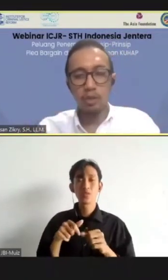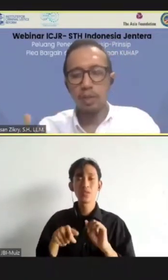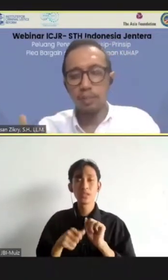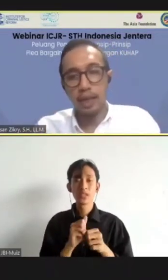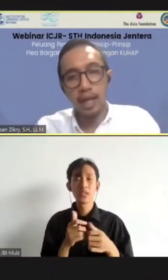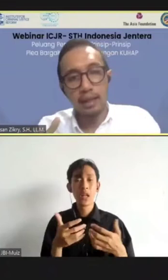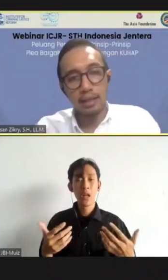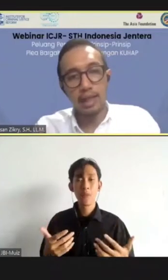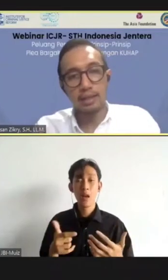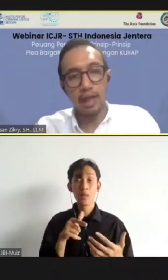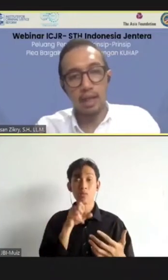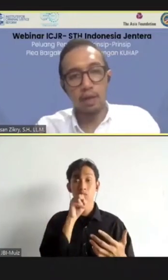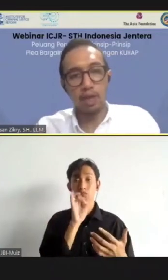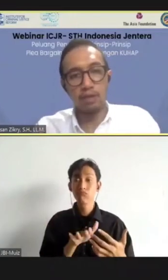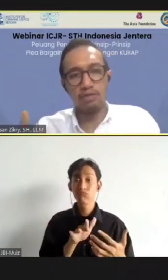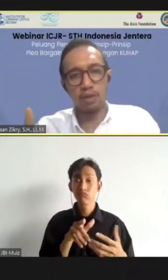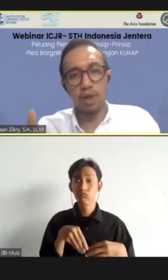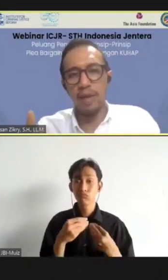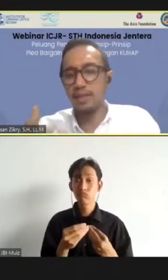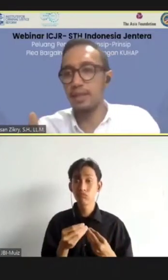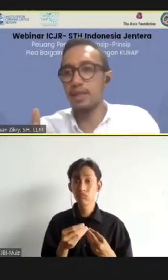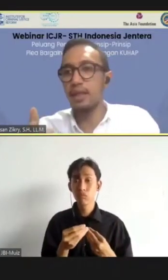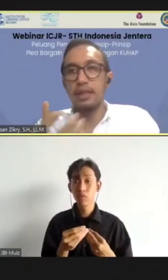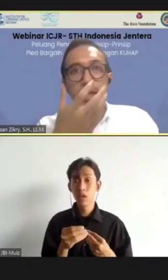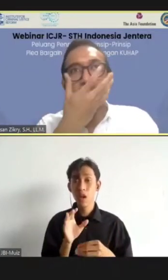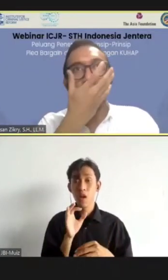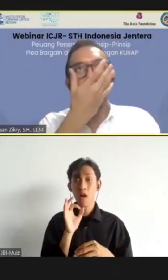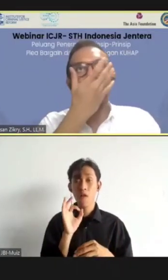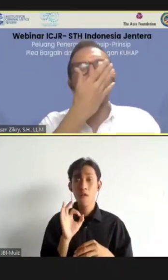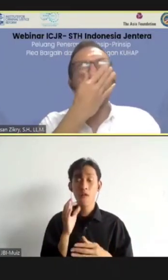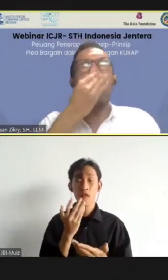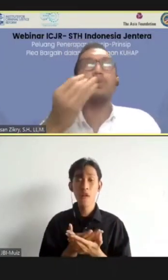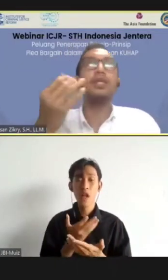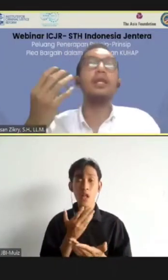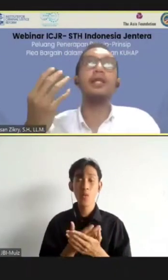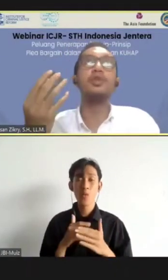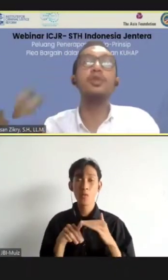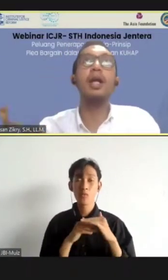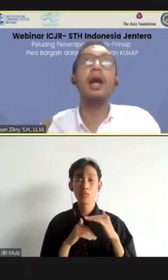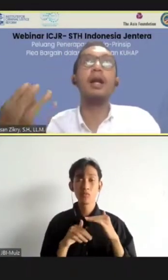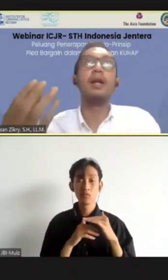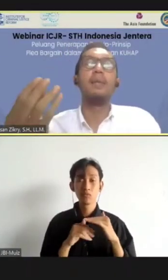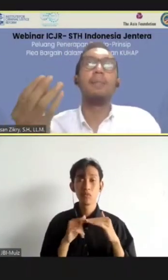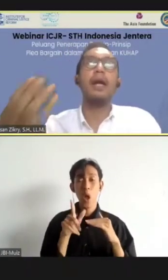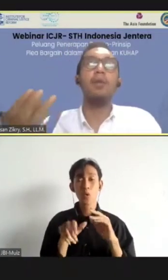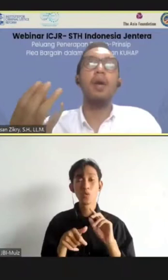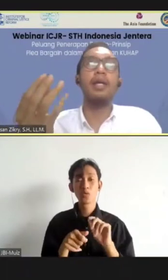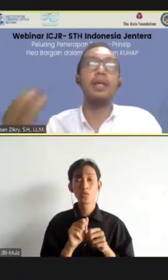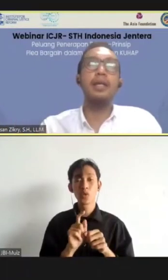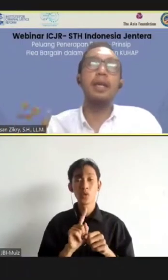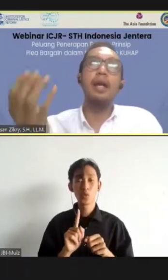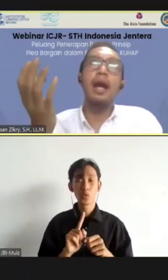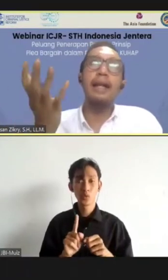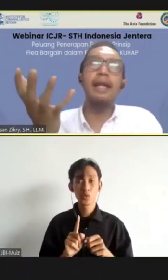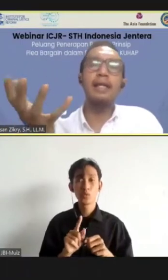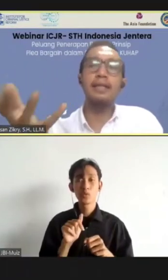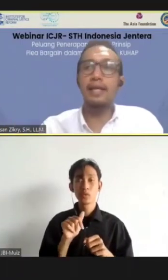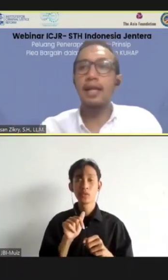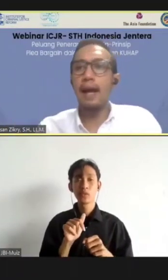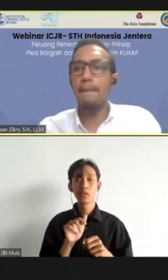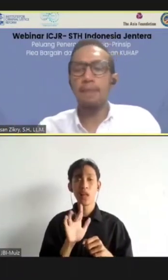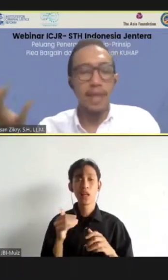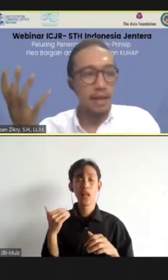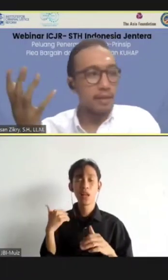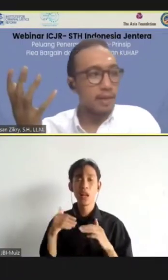pengakuan itu diberikan atas dasar adekuat faktual basis. Jadi harus dites juga pengakuan ini, ada